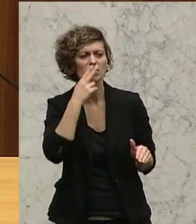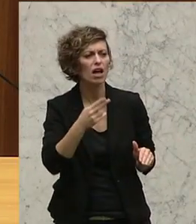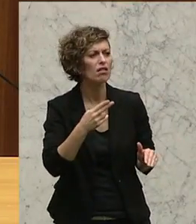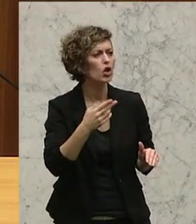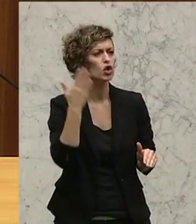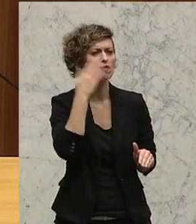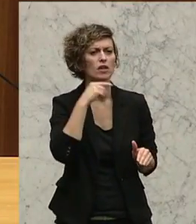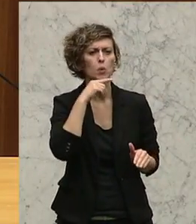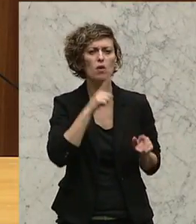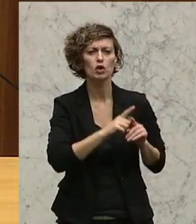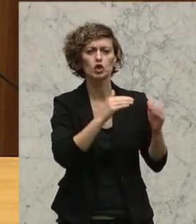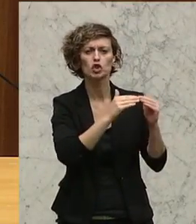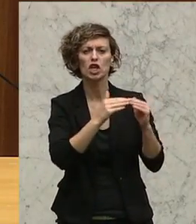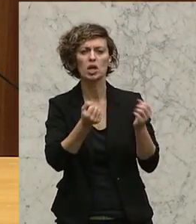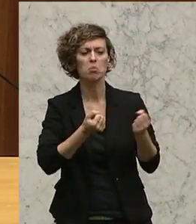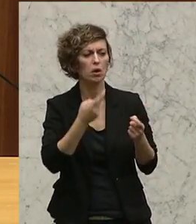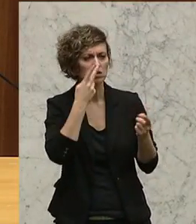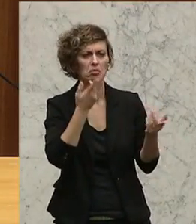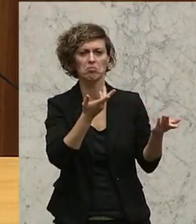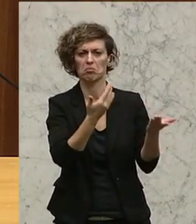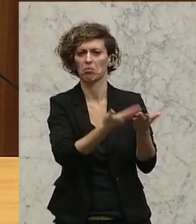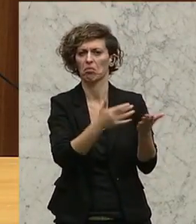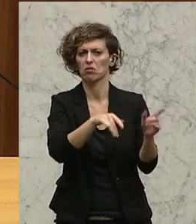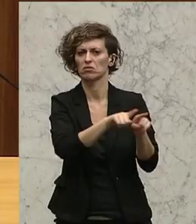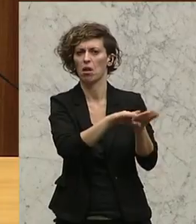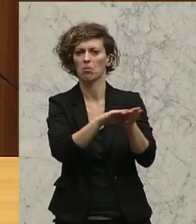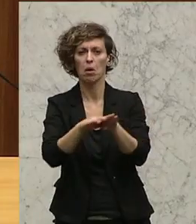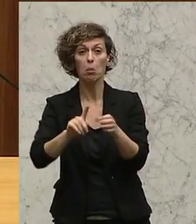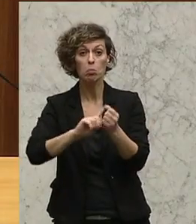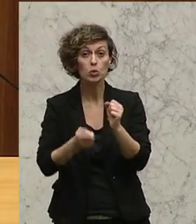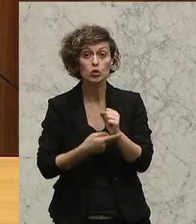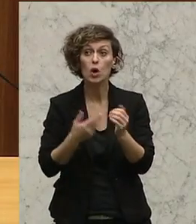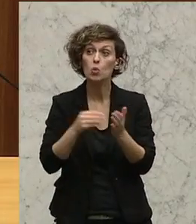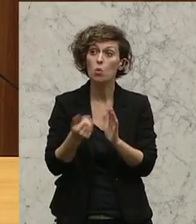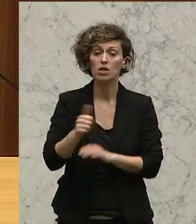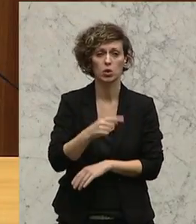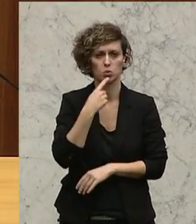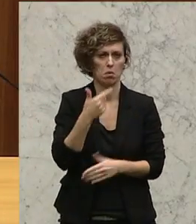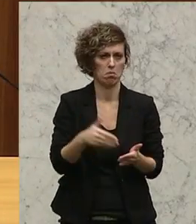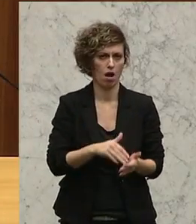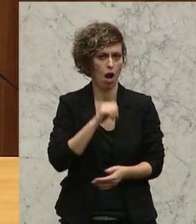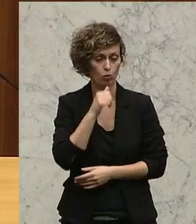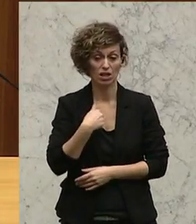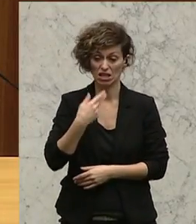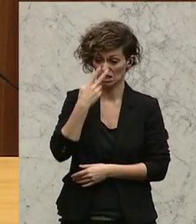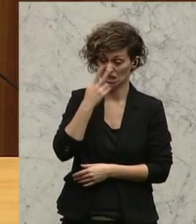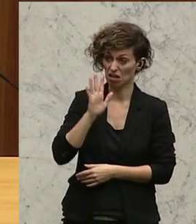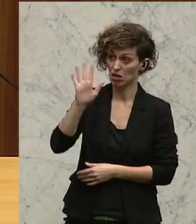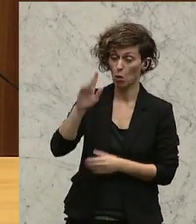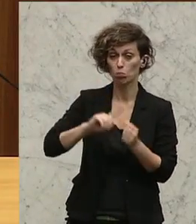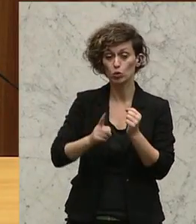angekommen. Und mehr braucht man eigentlich zum Budget nicht sagen. Und wenn ich mir Ihr Budget anschaue im Bereich Wirtschaft